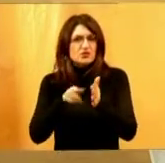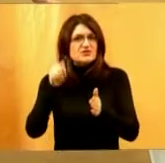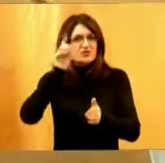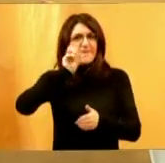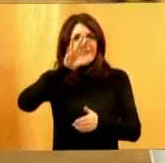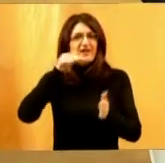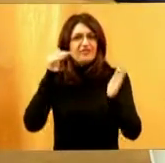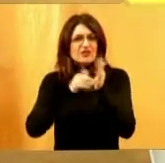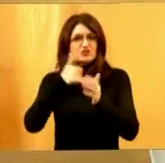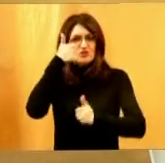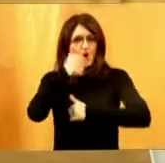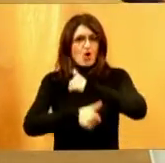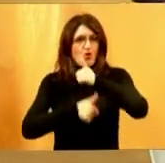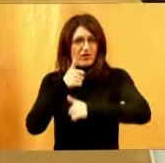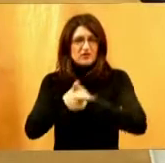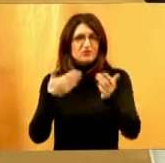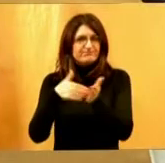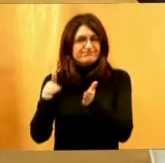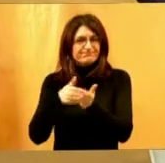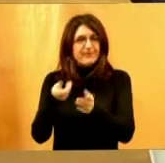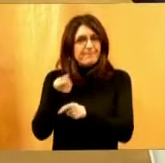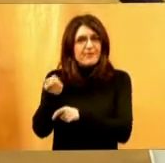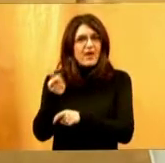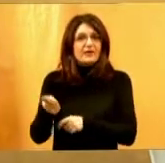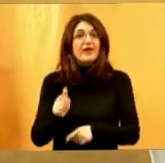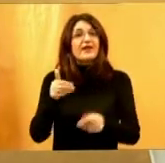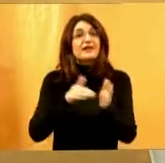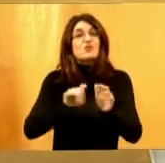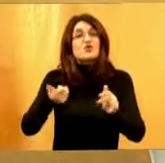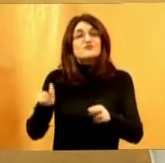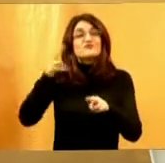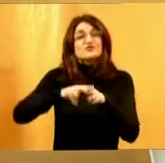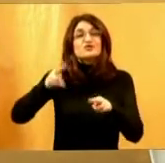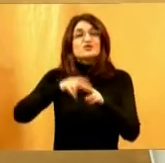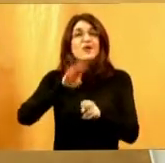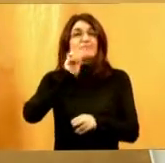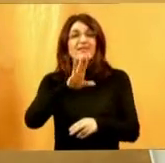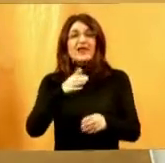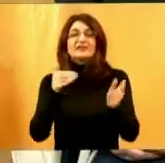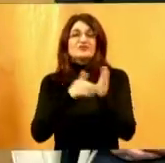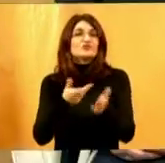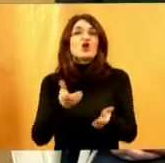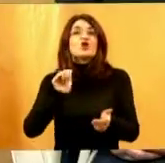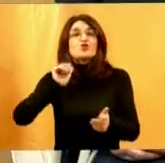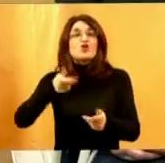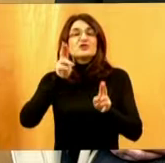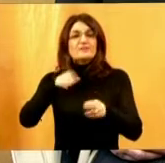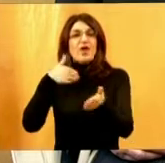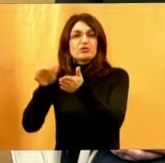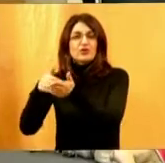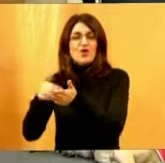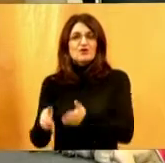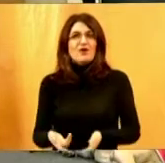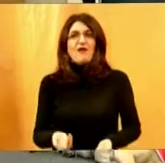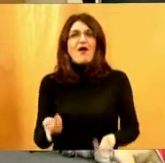tisuća godišnje, a imate i drugih. Kako vi, na koji način... Treba imati mnogo više od 15 tisuća godišnje da bi se mogo... Niste na